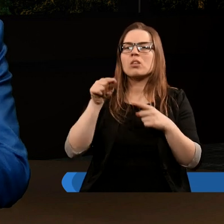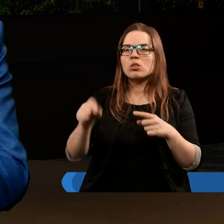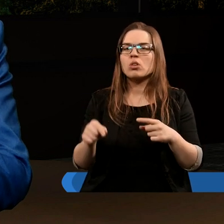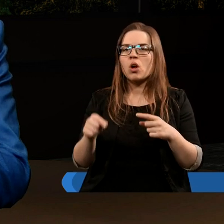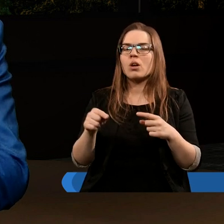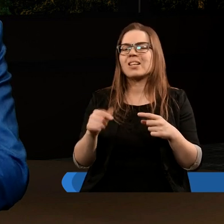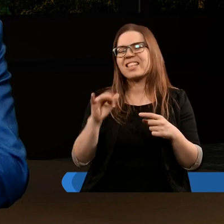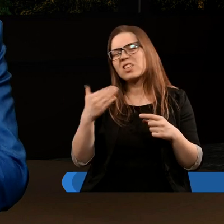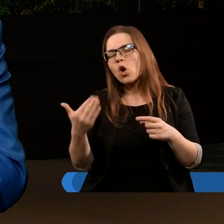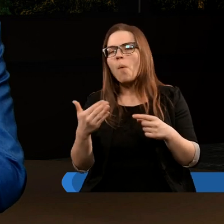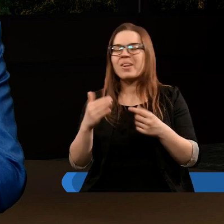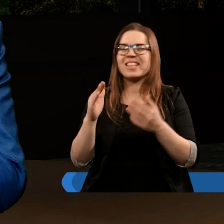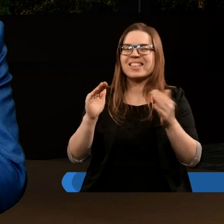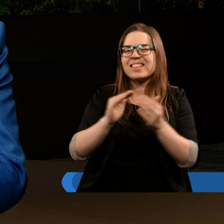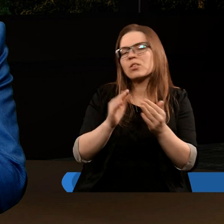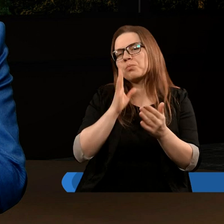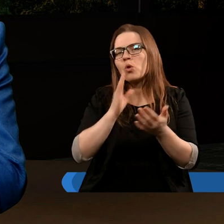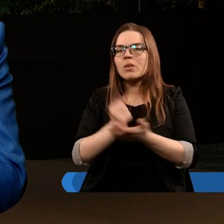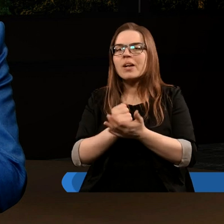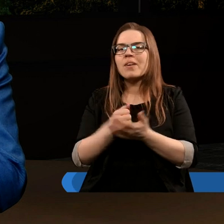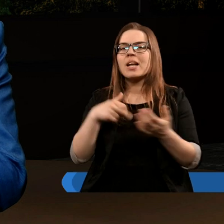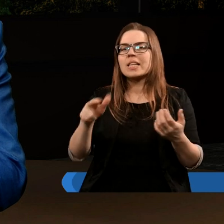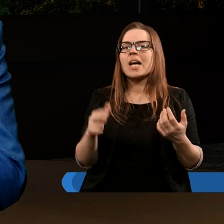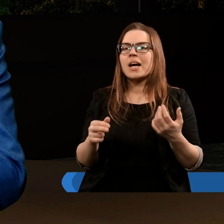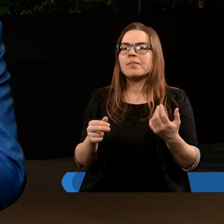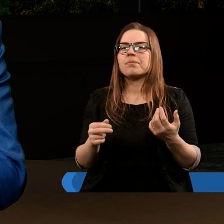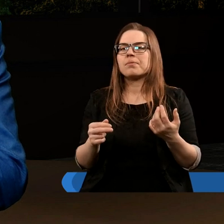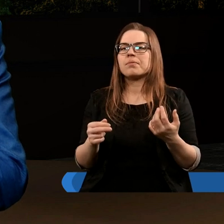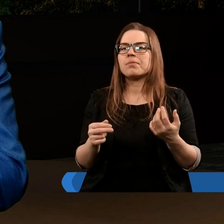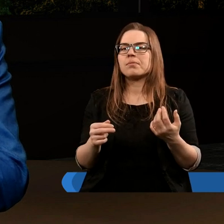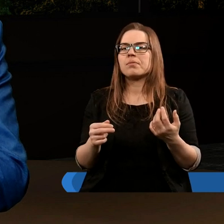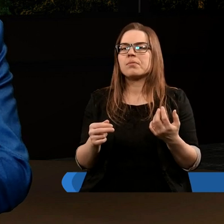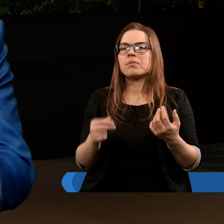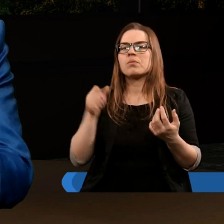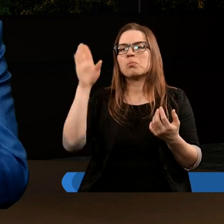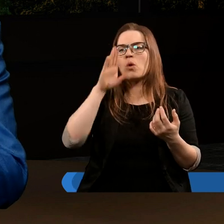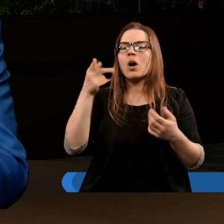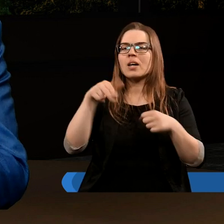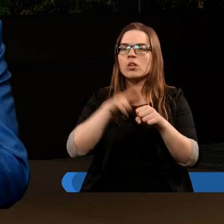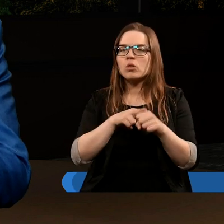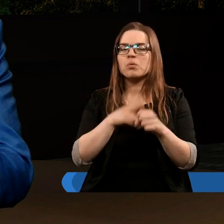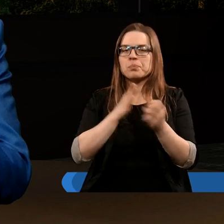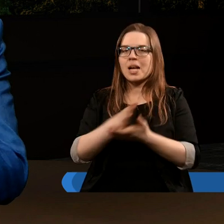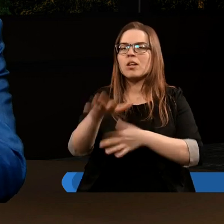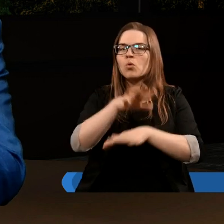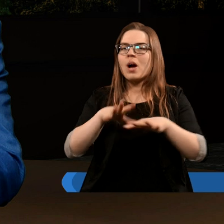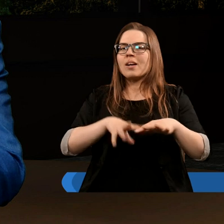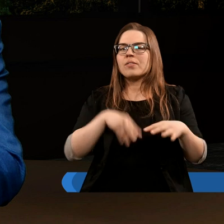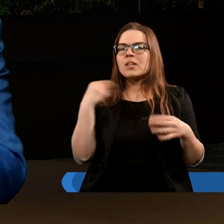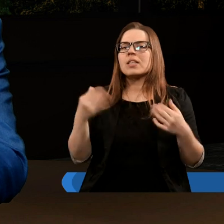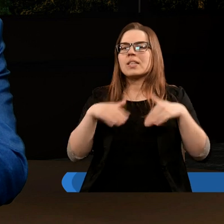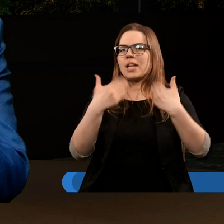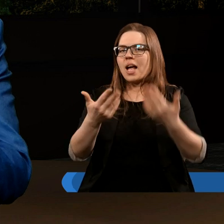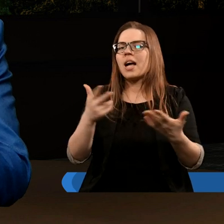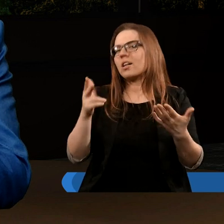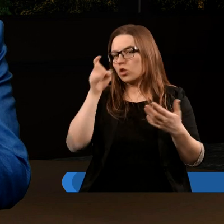to żargon, jest to idiom, skrót czasów janowych, kiedy to właśnie oznaczało Pana Boga, który przez Ducha Świętego